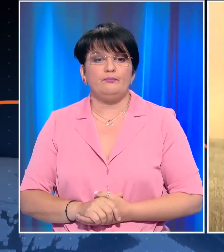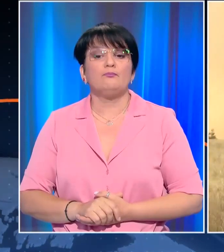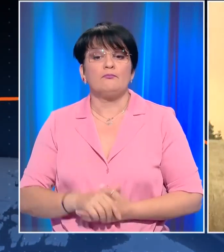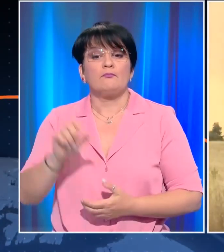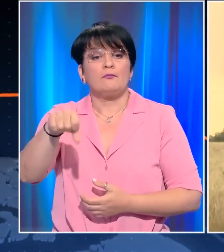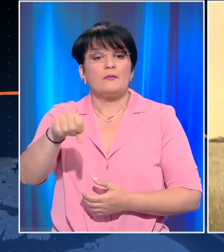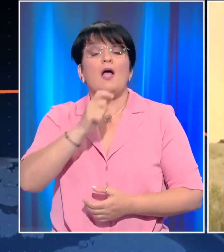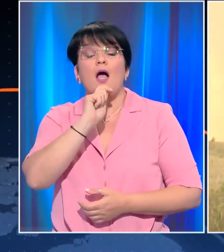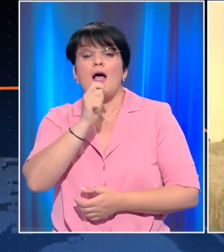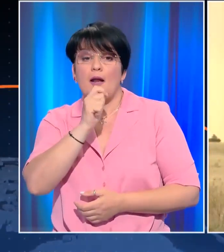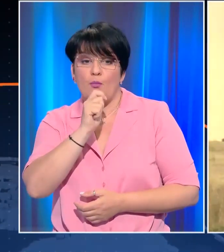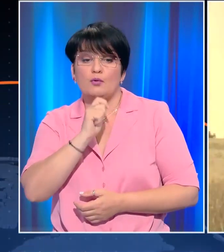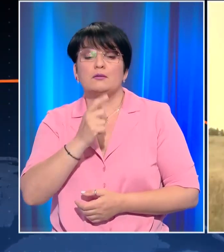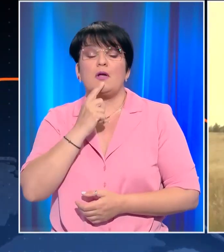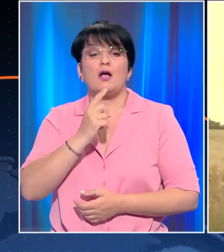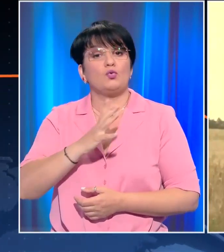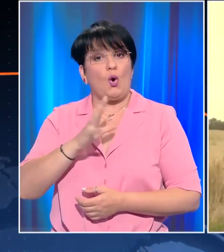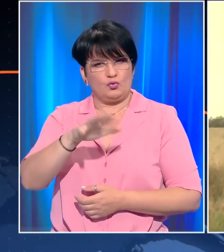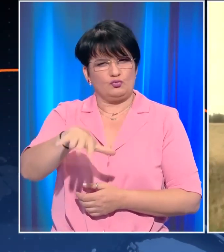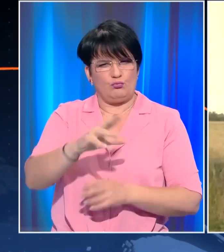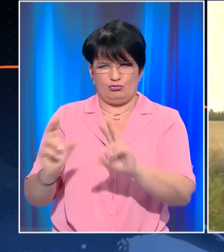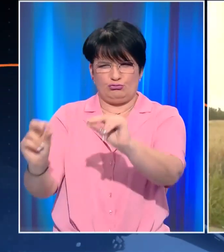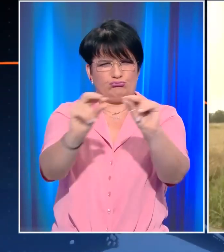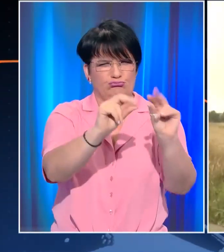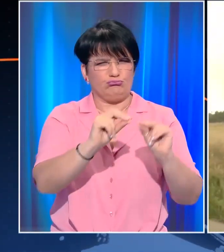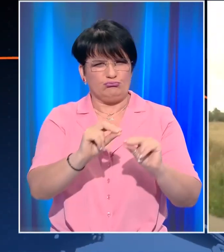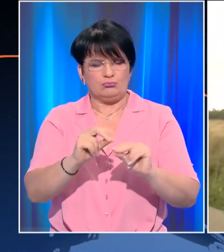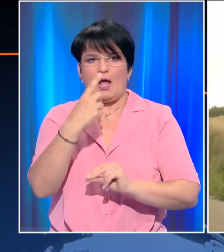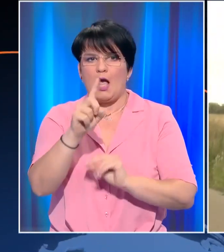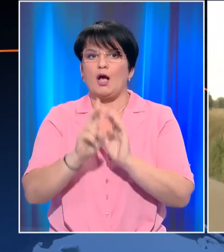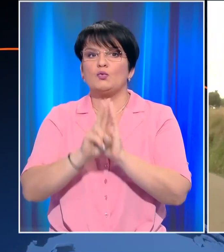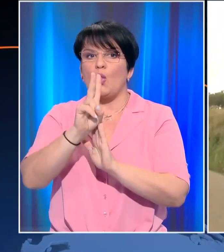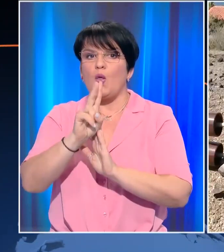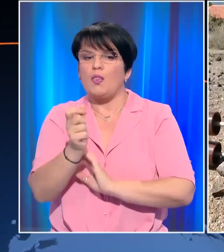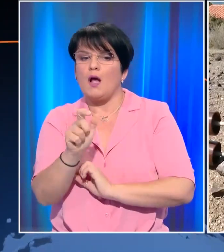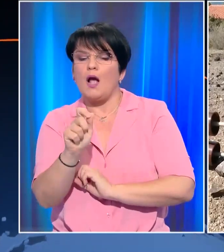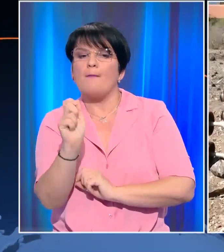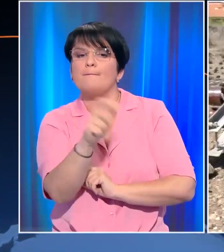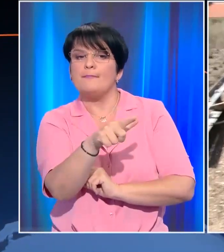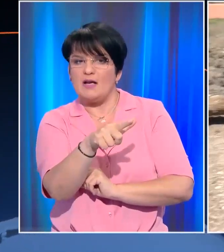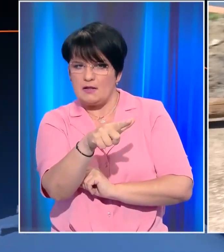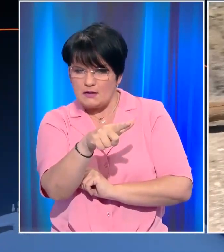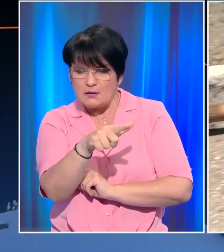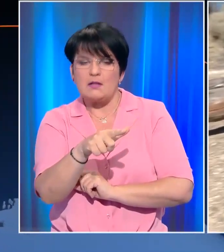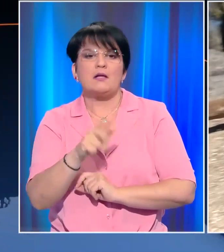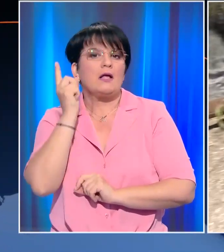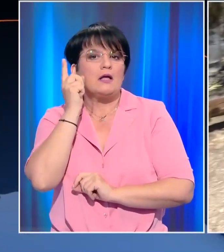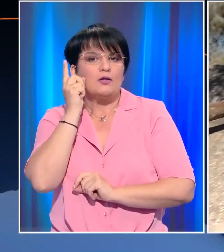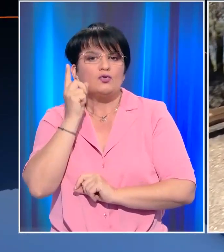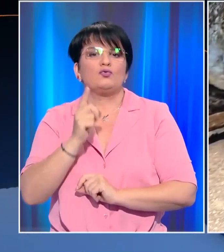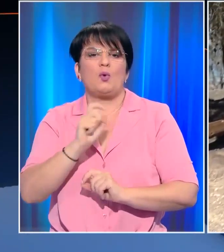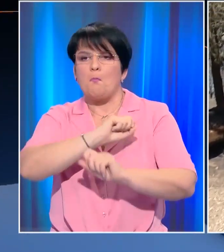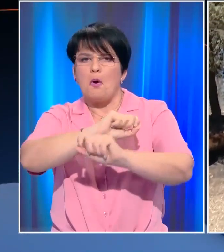Κάνοντας ρεπορτάζ μιλήσαμε με κατοίκους εδώ στην περιοχή. Τα μηνύματα από το 112 πήγαν